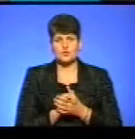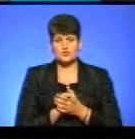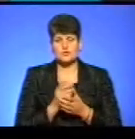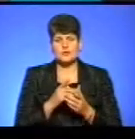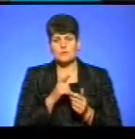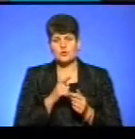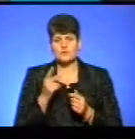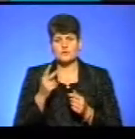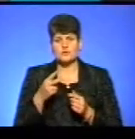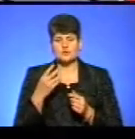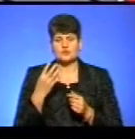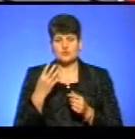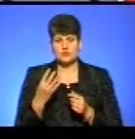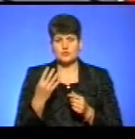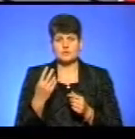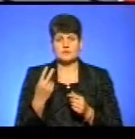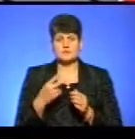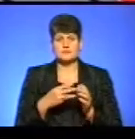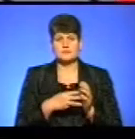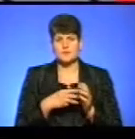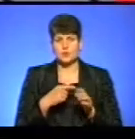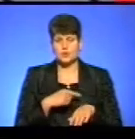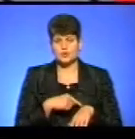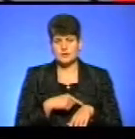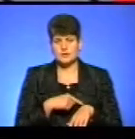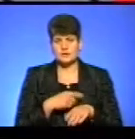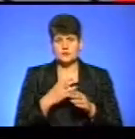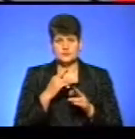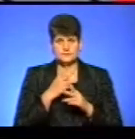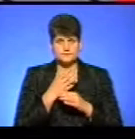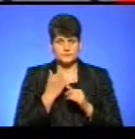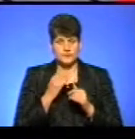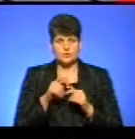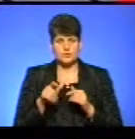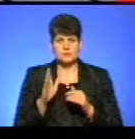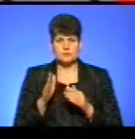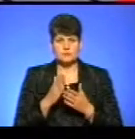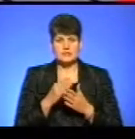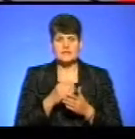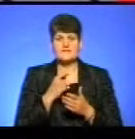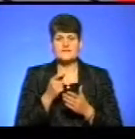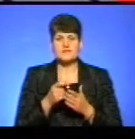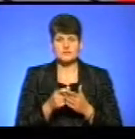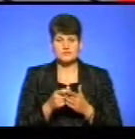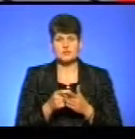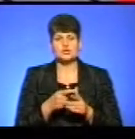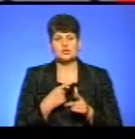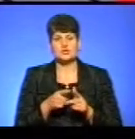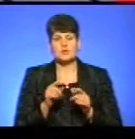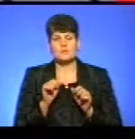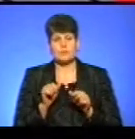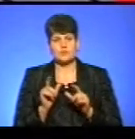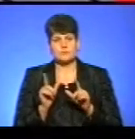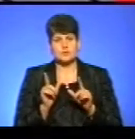де протягом 24 до 48 годин, якщо не помиляюся, людина буде мати відповідь щодо того, чи вона може перетинати